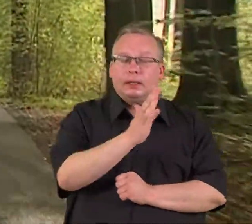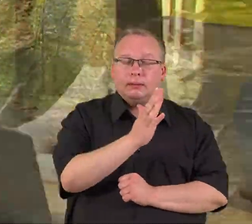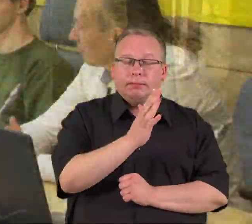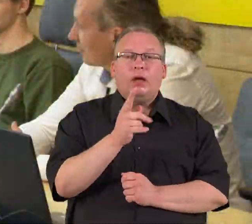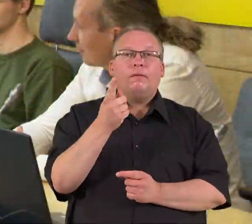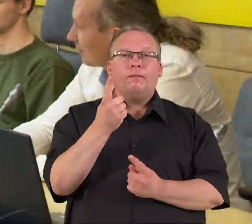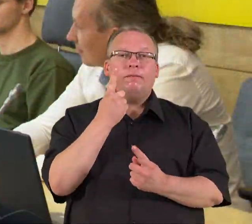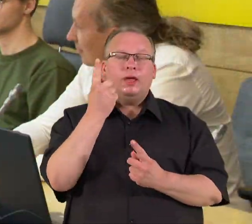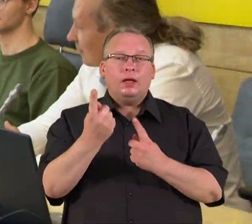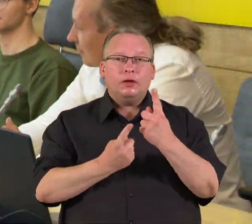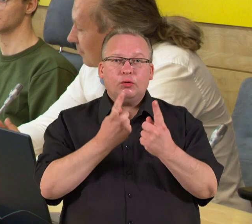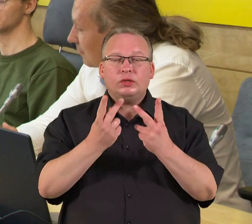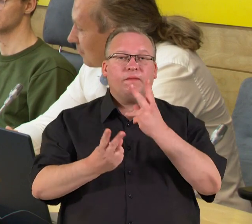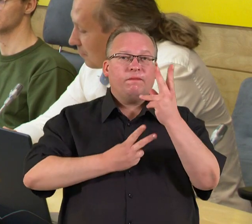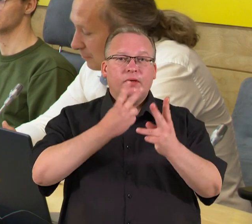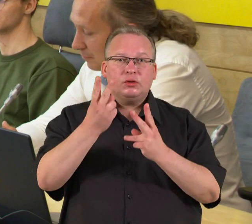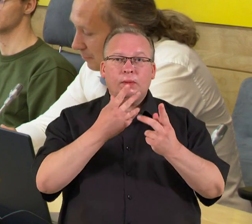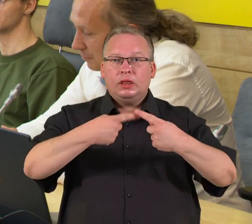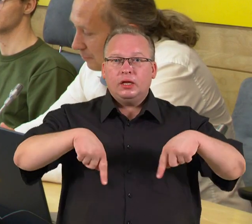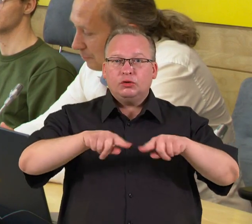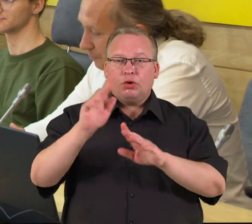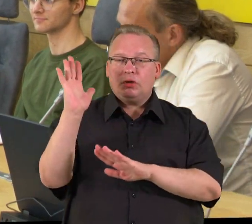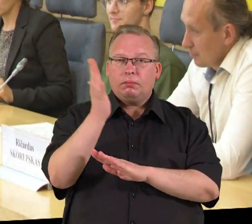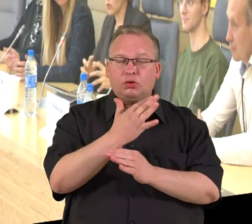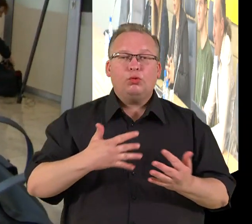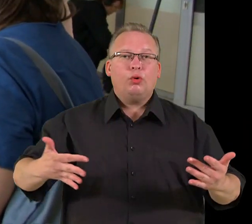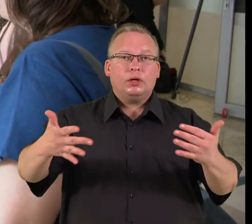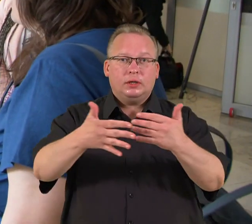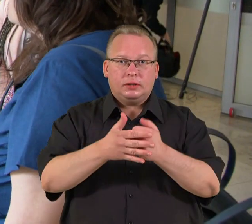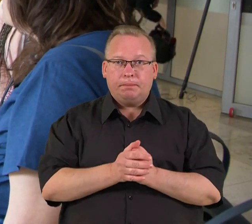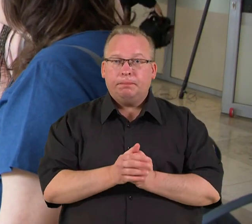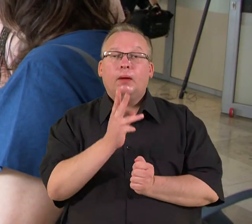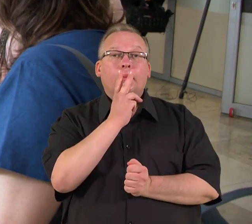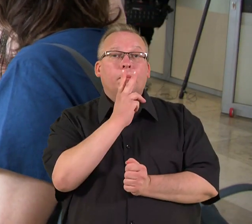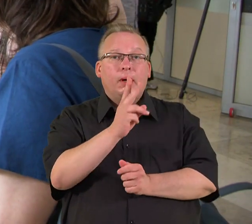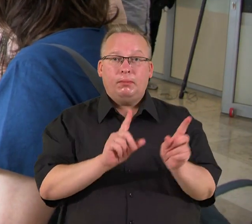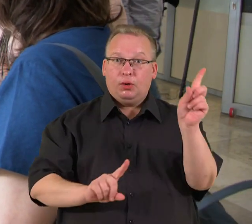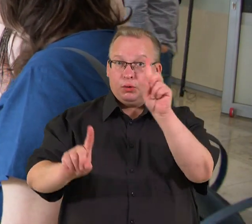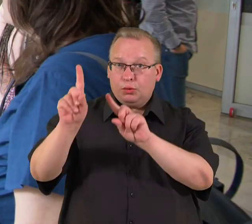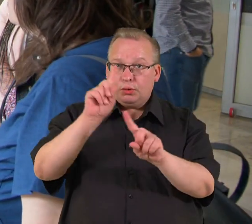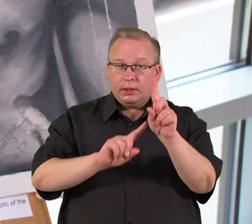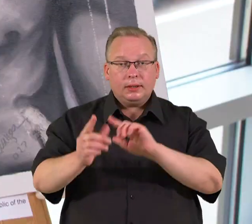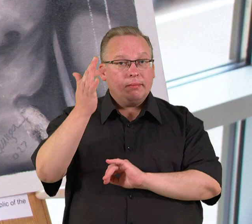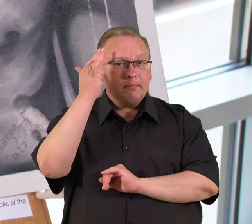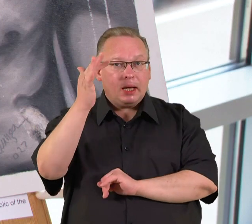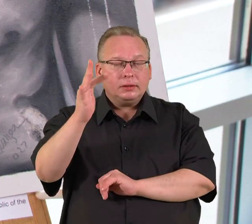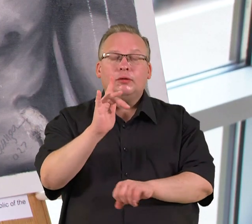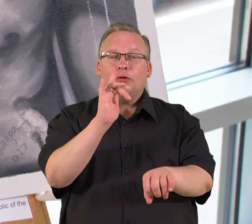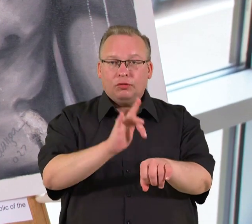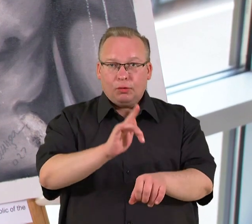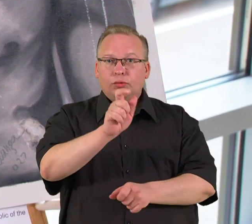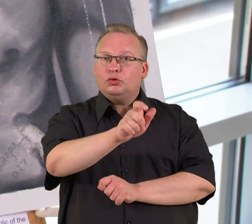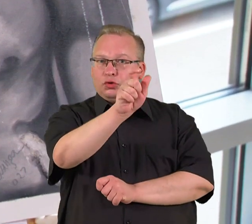Vieningos vizijos ieškojo ir nacionalinio miškų susitarimo rengėjai. Pamatyti kuriantį, mastantį ir jaučiantį